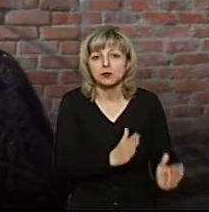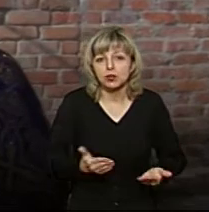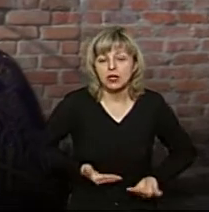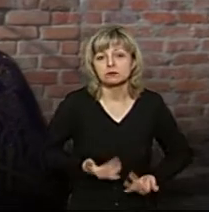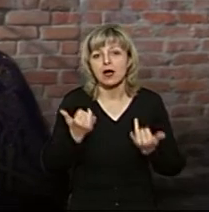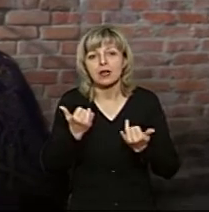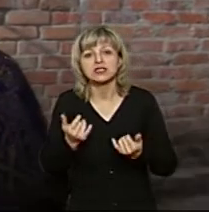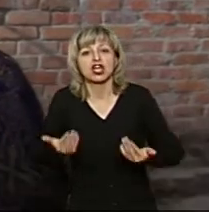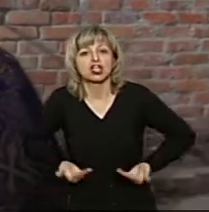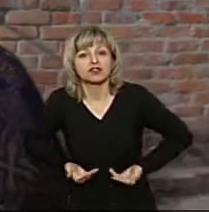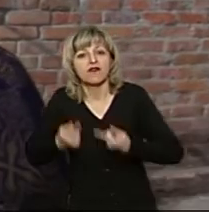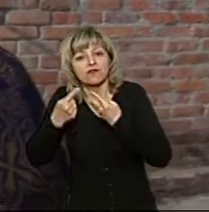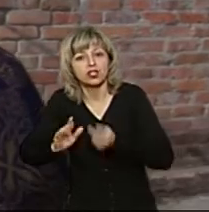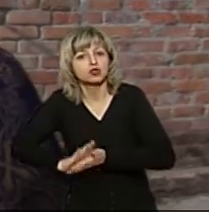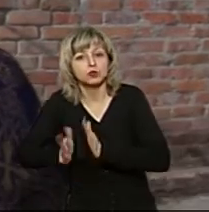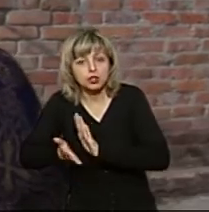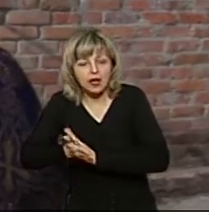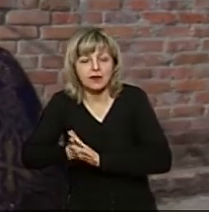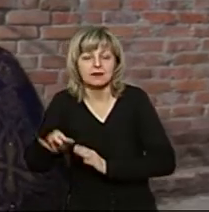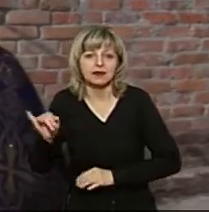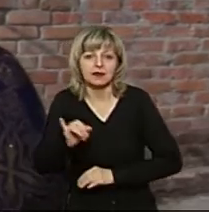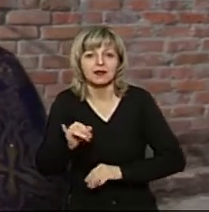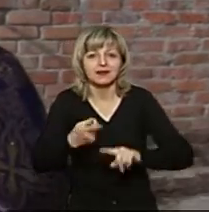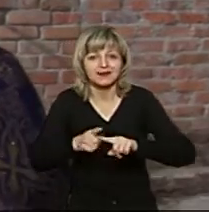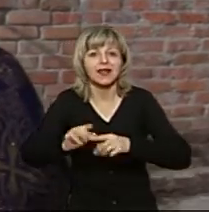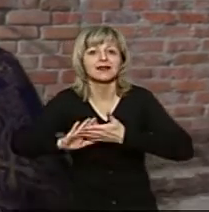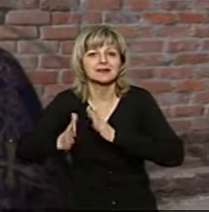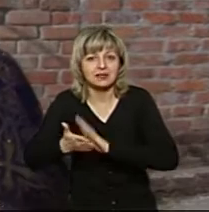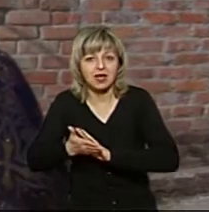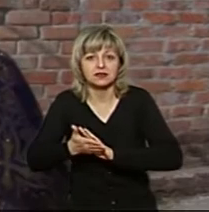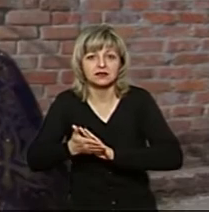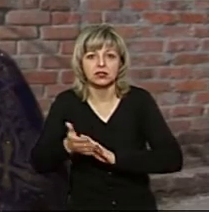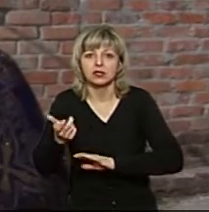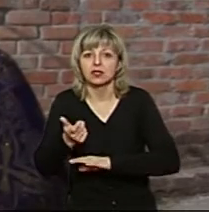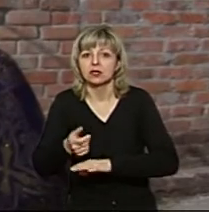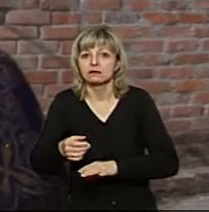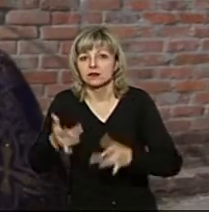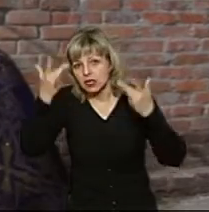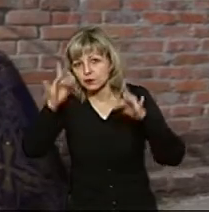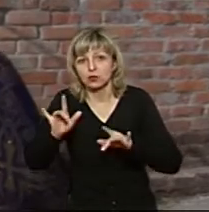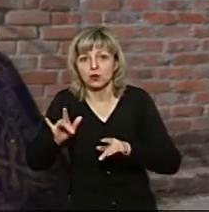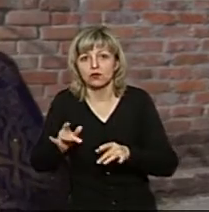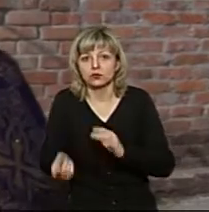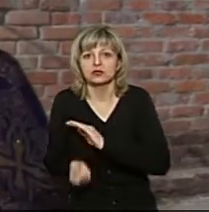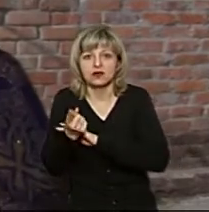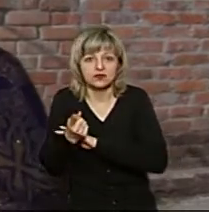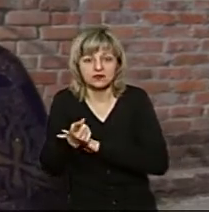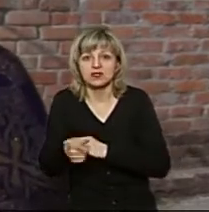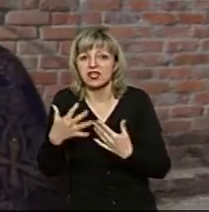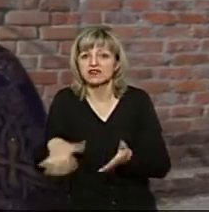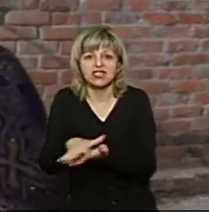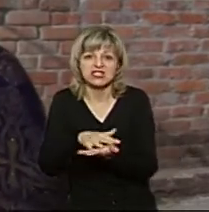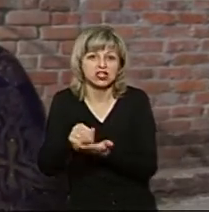в іншому стані. І цей стан різко до нас прийшов і поромав все те, до чого ми звикли раніше.